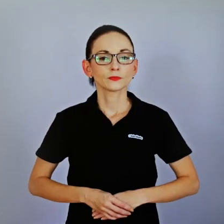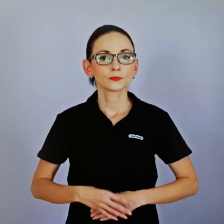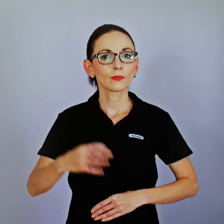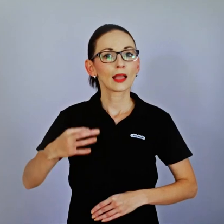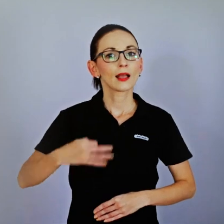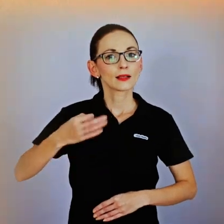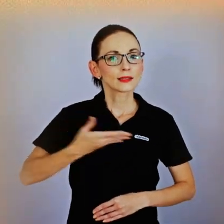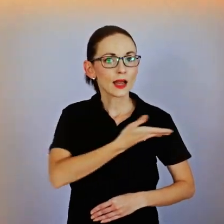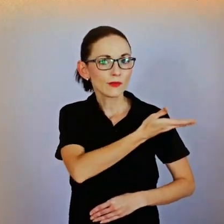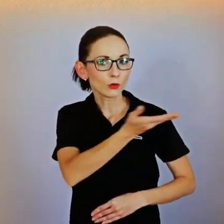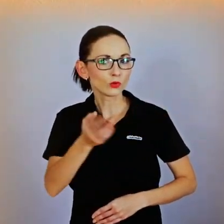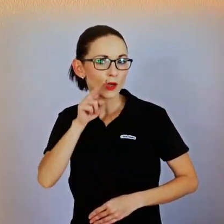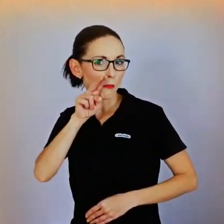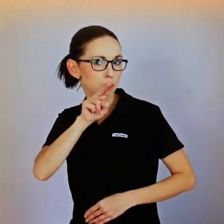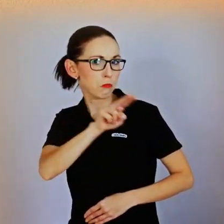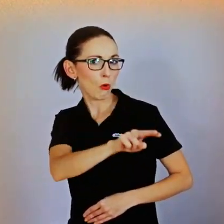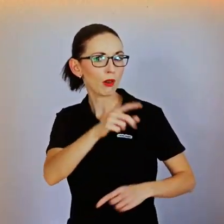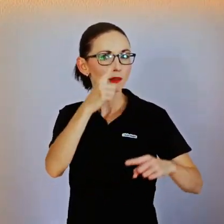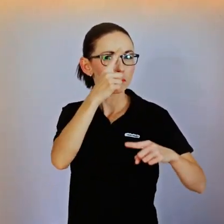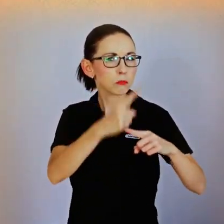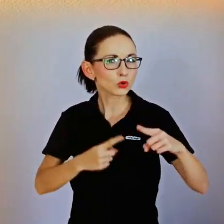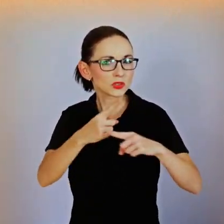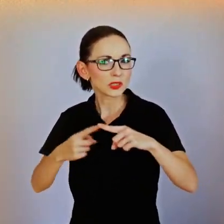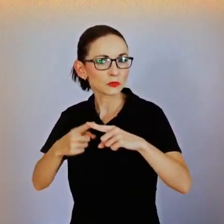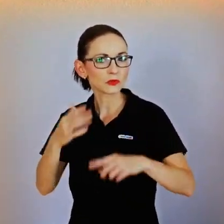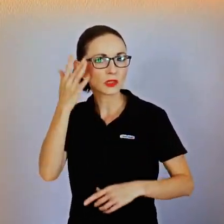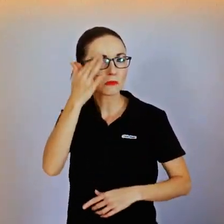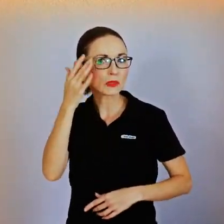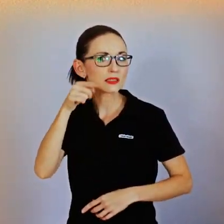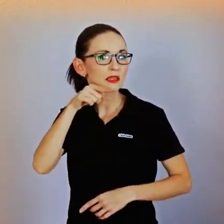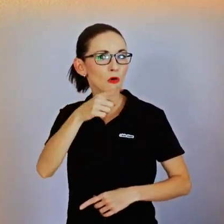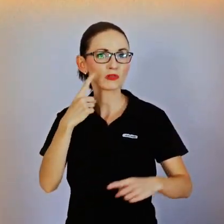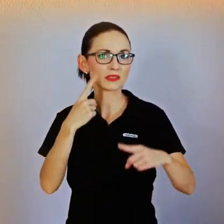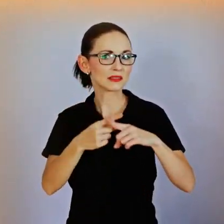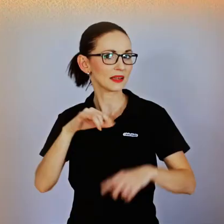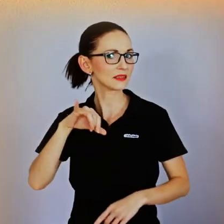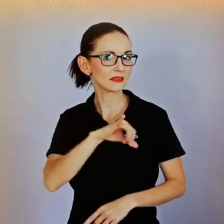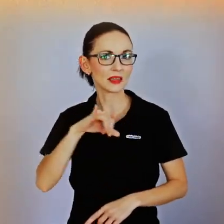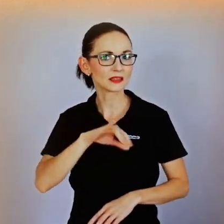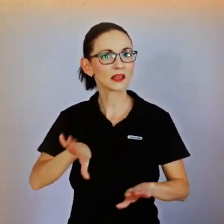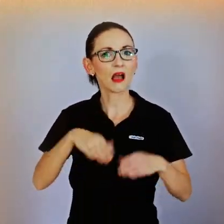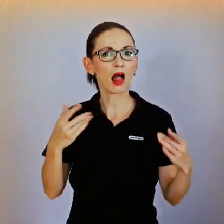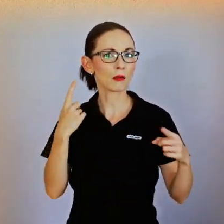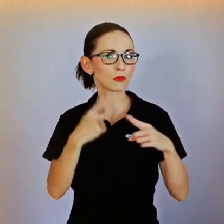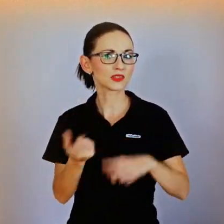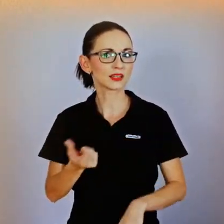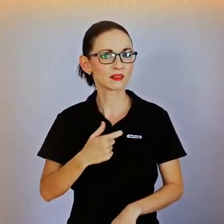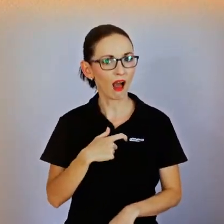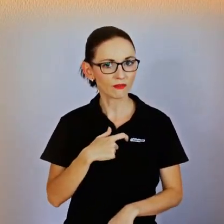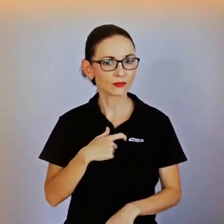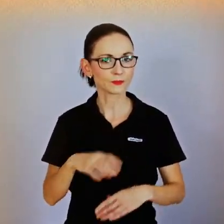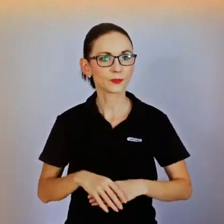ani len súkromě. A s mladými ludmi sa o sexuálitě rodiče často ani len nerozprávajú. V zdrojom